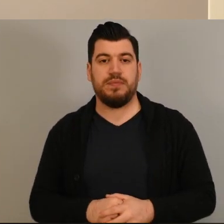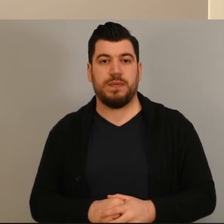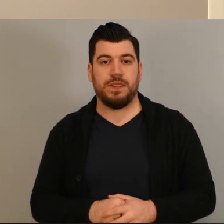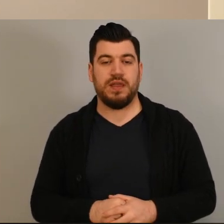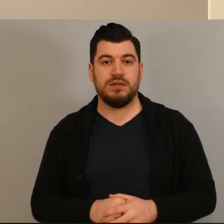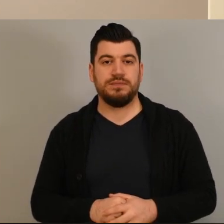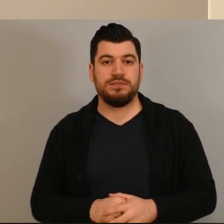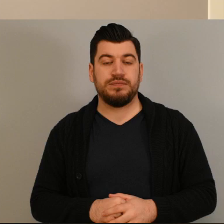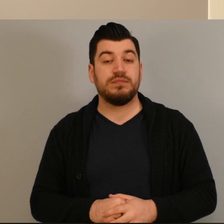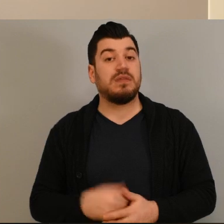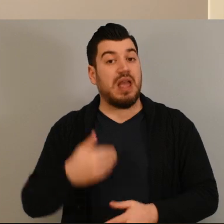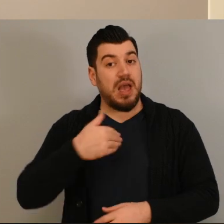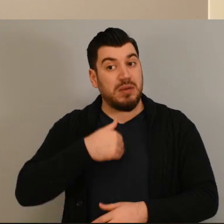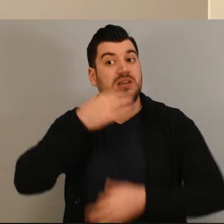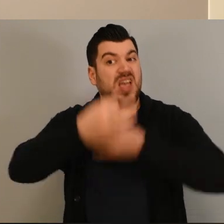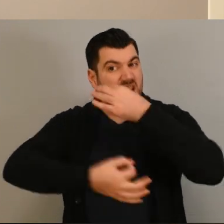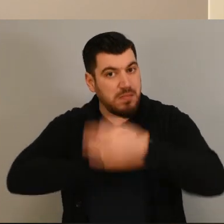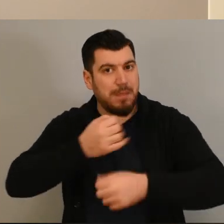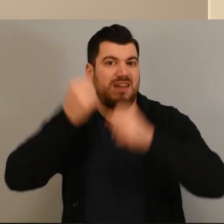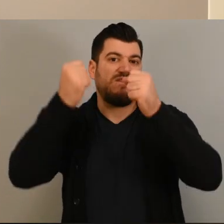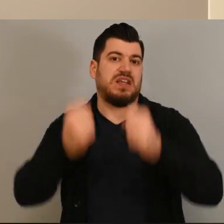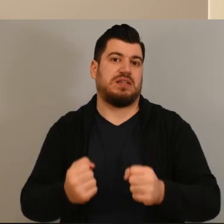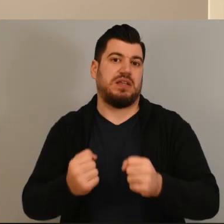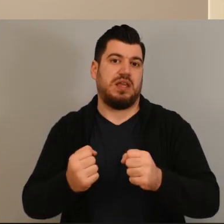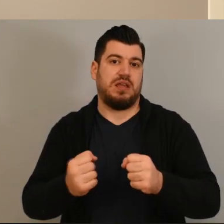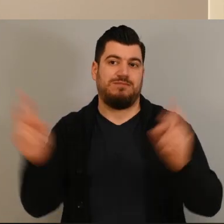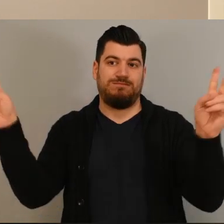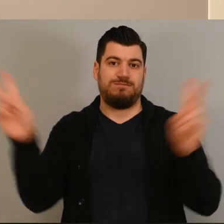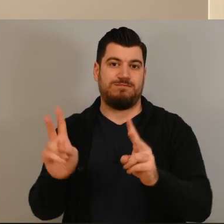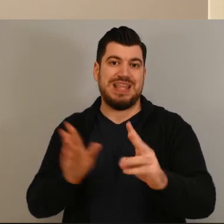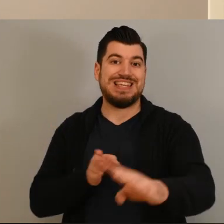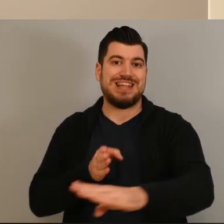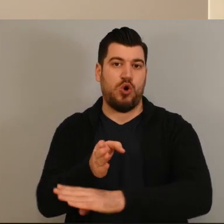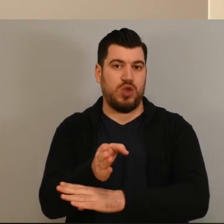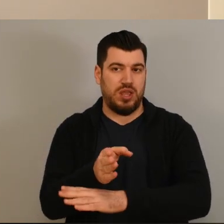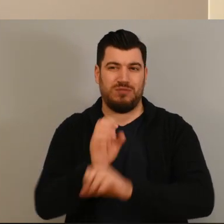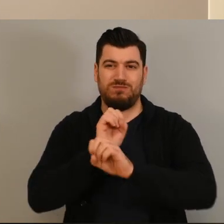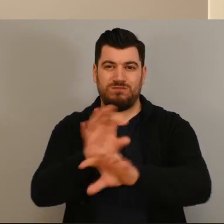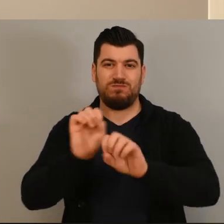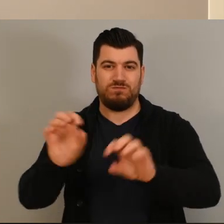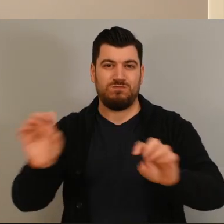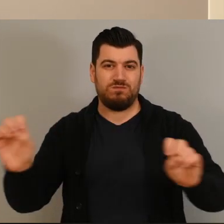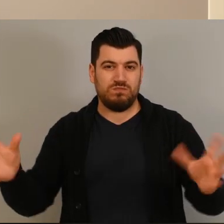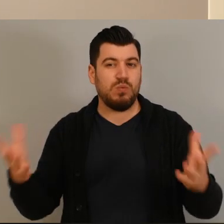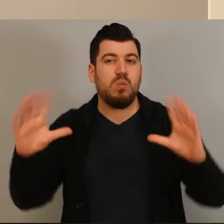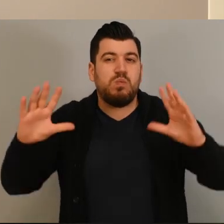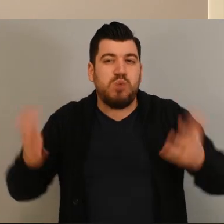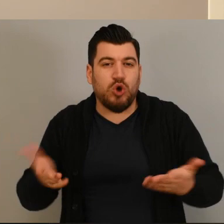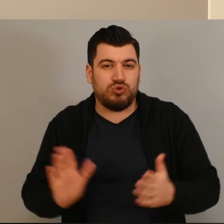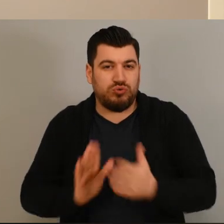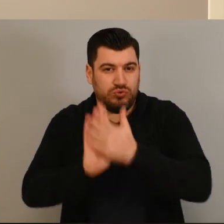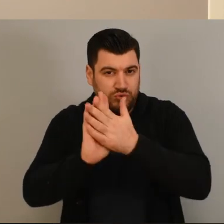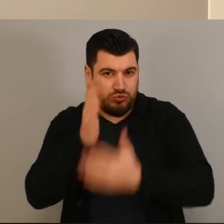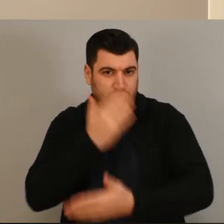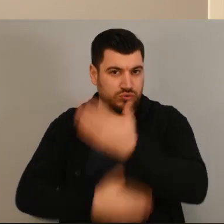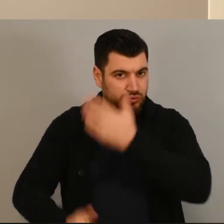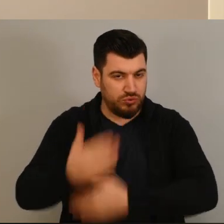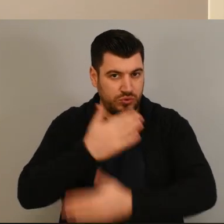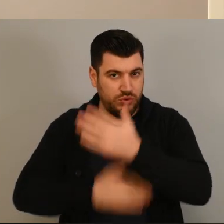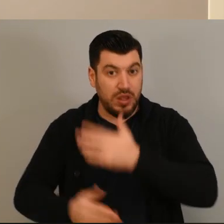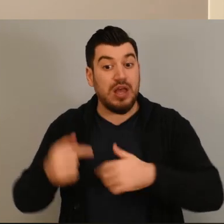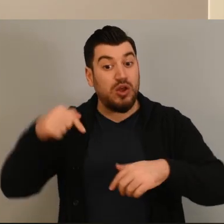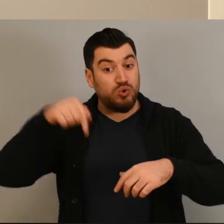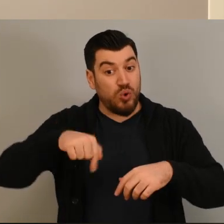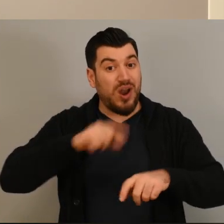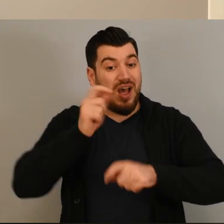είπαμε τα βασικά, κάναμε μια εισαγωγή στην προσβασιμότητα, εστιάσαμε στους ανθρώπους με προβλήματα